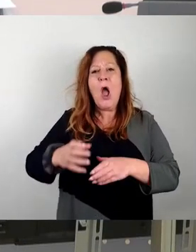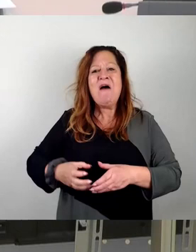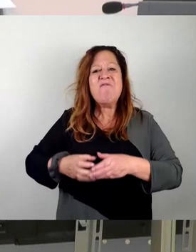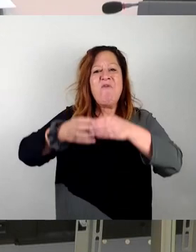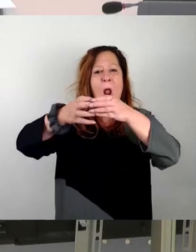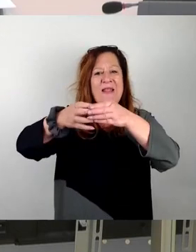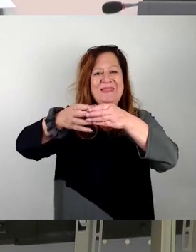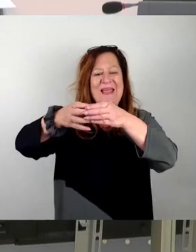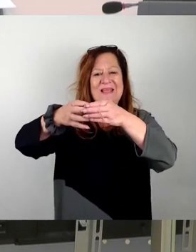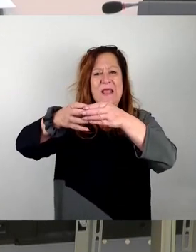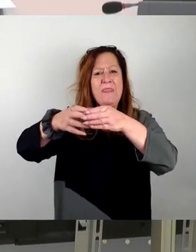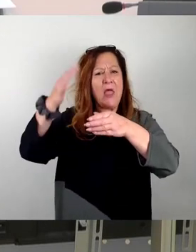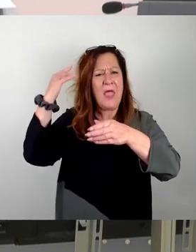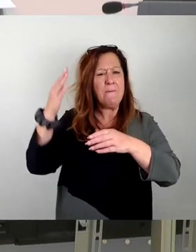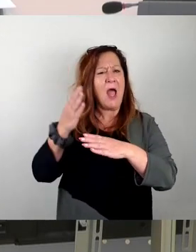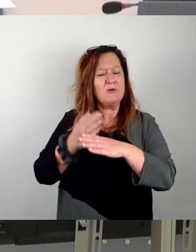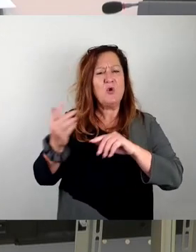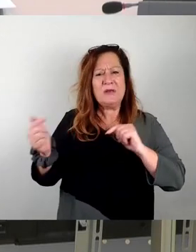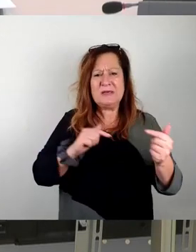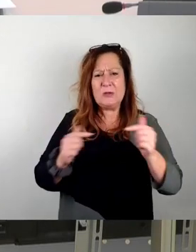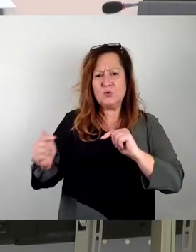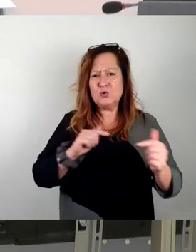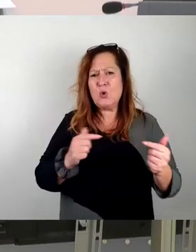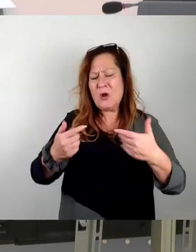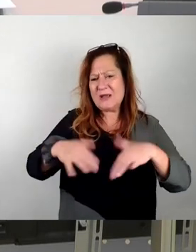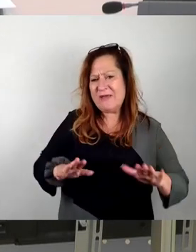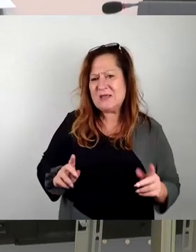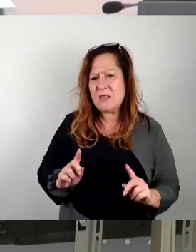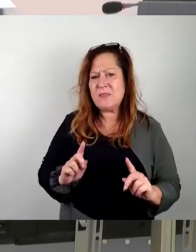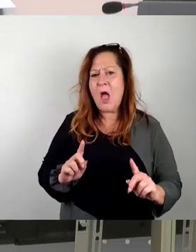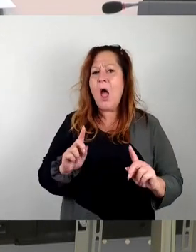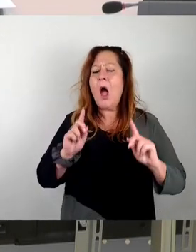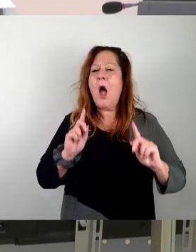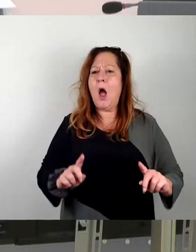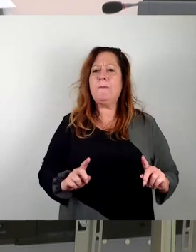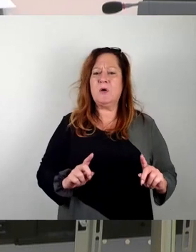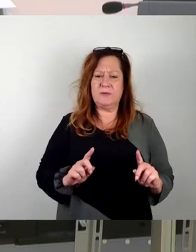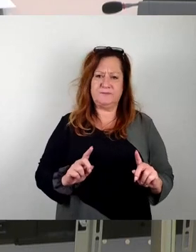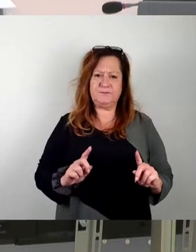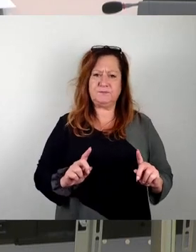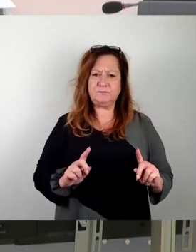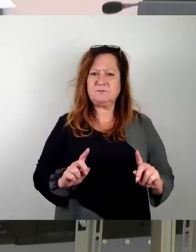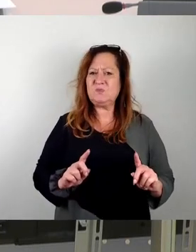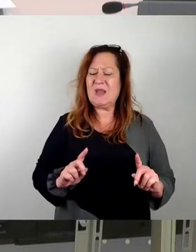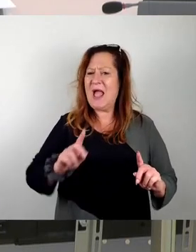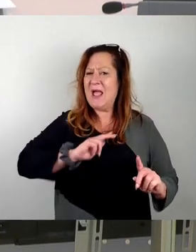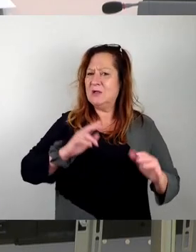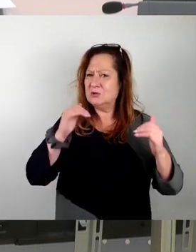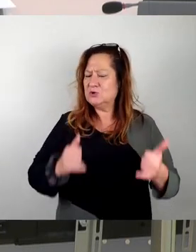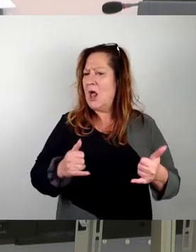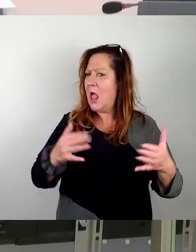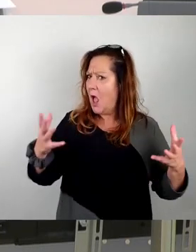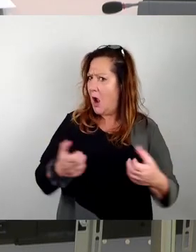Es ist auch ein bisschen kürzer geworden, damals auf Initiative der CDU, wenn ich mich erinnere. Und soll eigentlich jetzt auch als solitär erhalten bleiben.